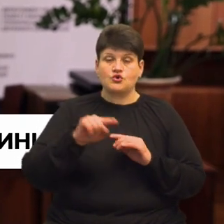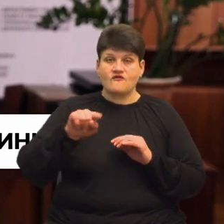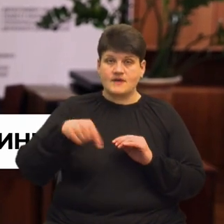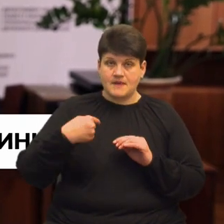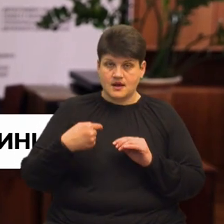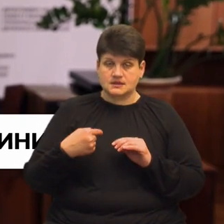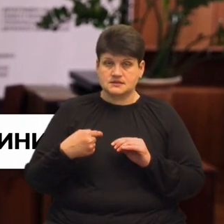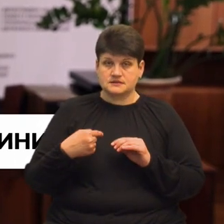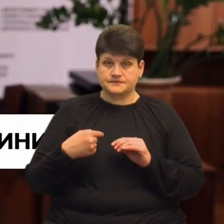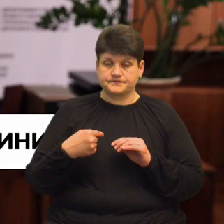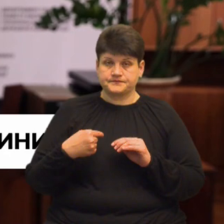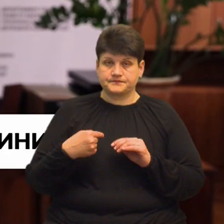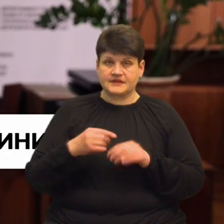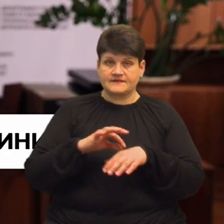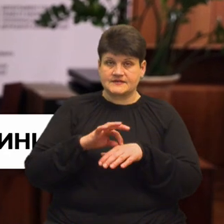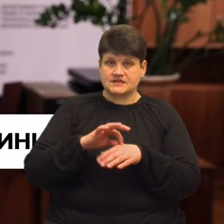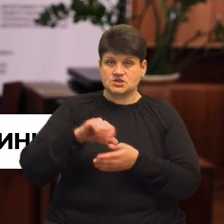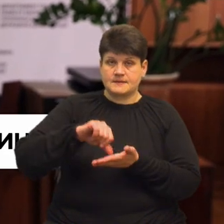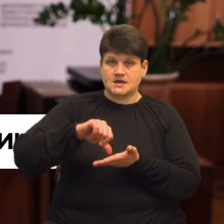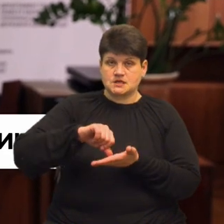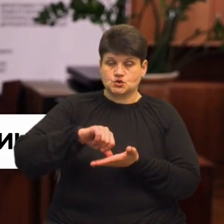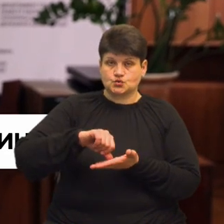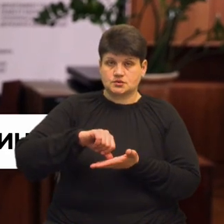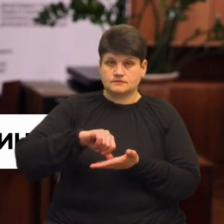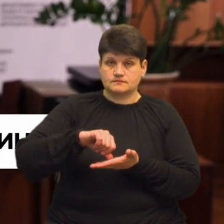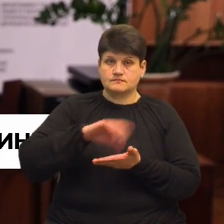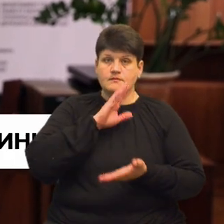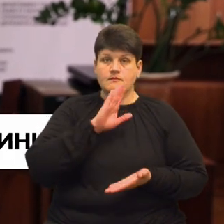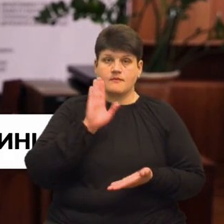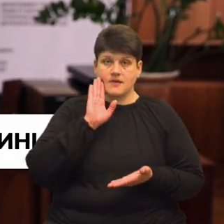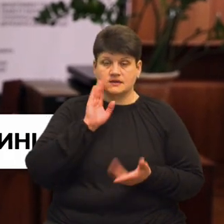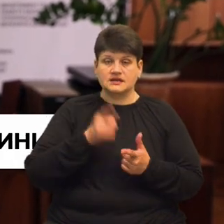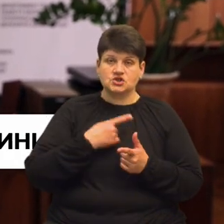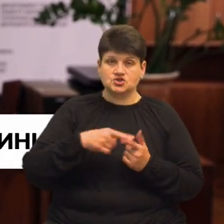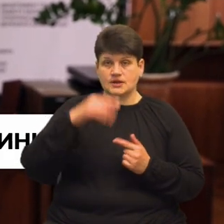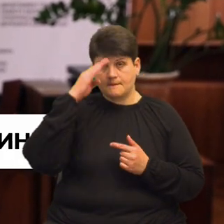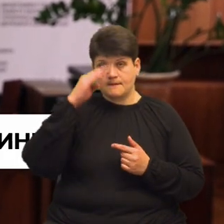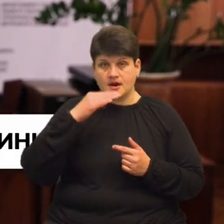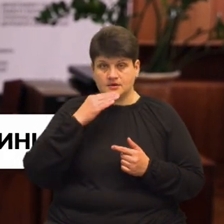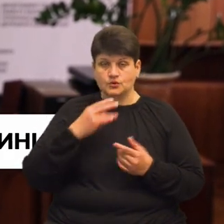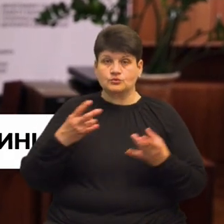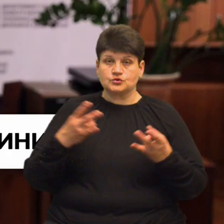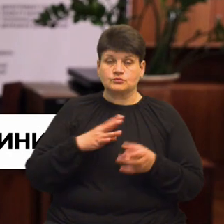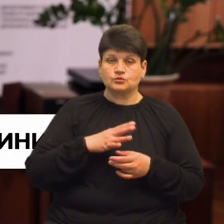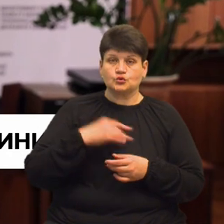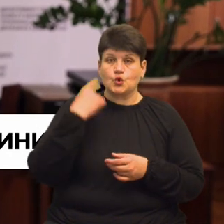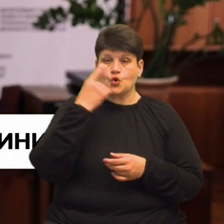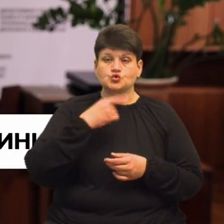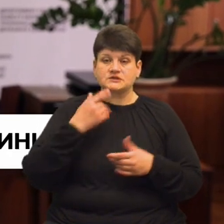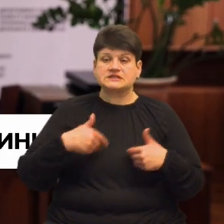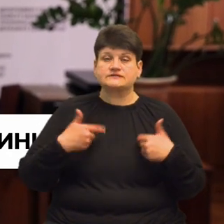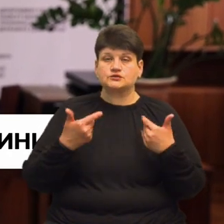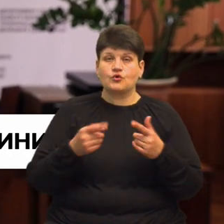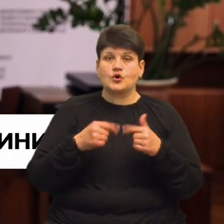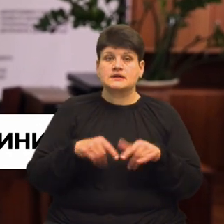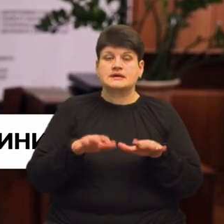фізична саме присутність матері чи батька. І потрібно було особисто звернутися до органів